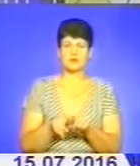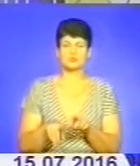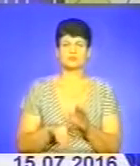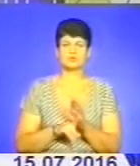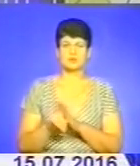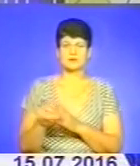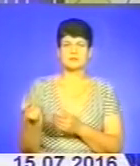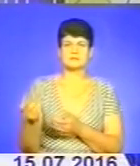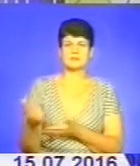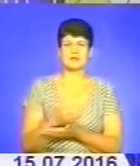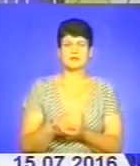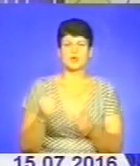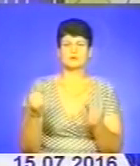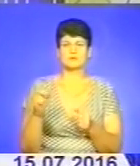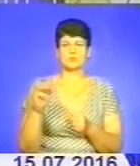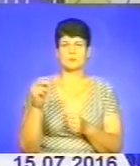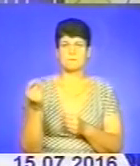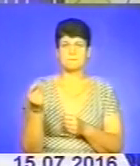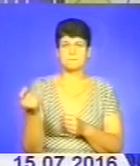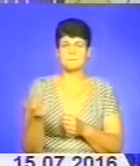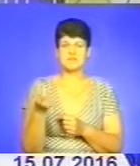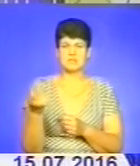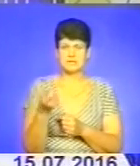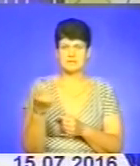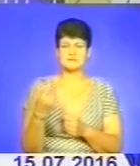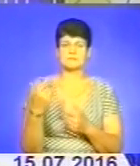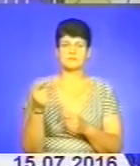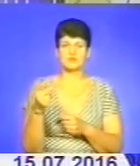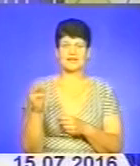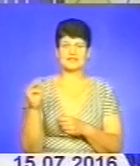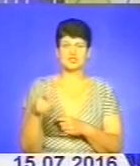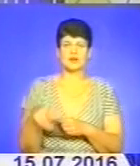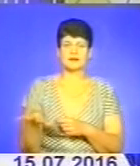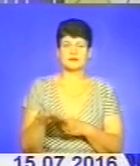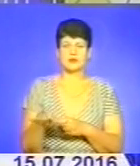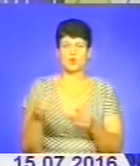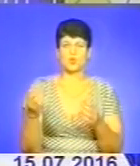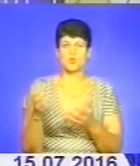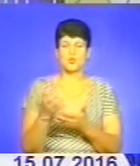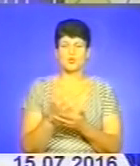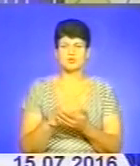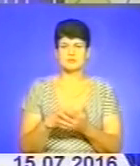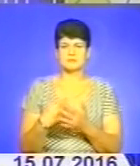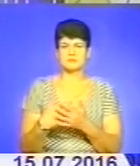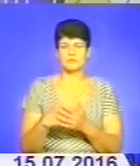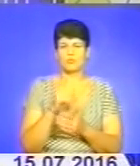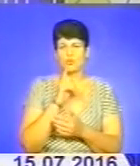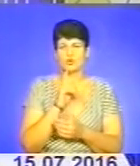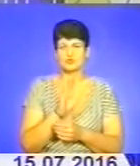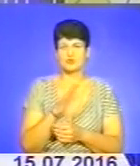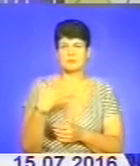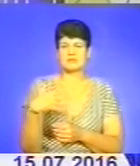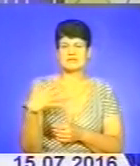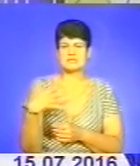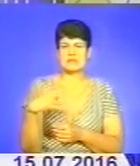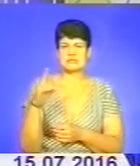збору озим і пшениці. Те вже зібрали півтора тисячі гектарів. Урожайність пшениці склала поки що 50 центнерів